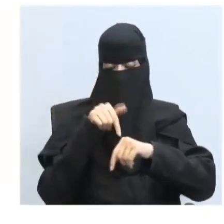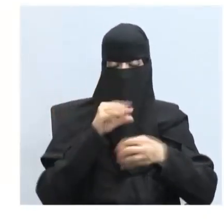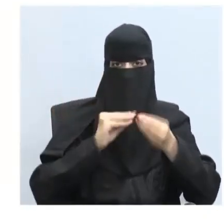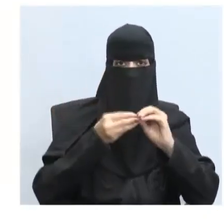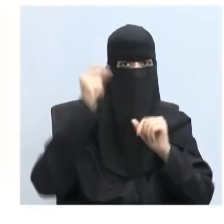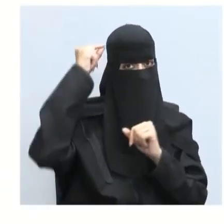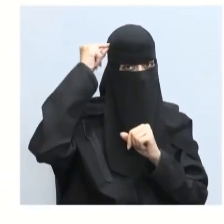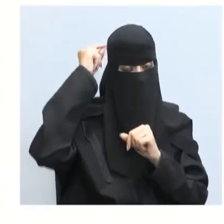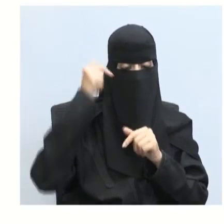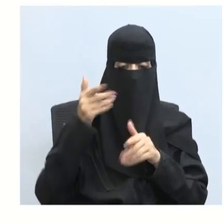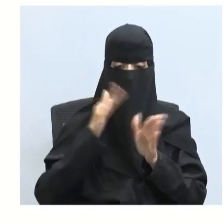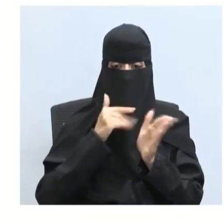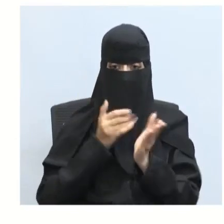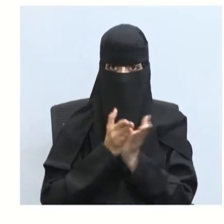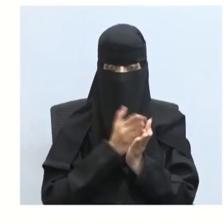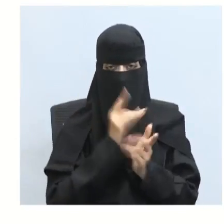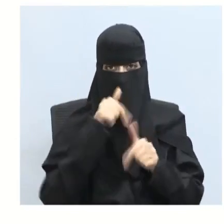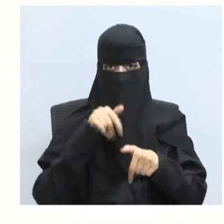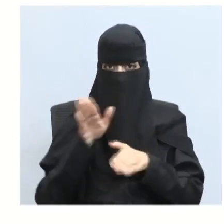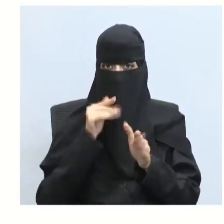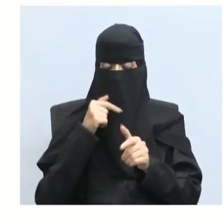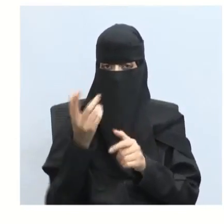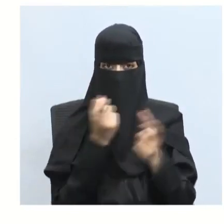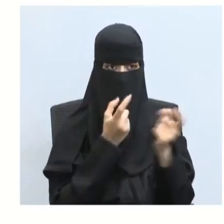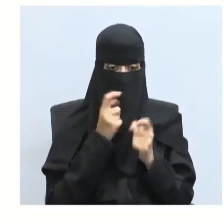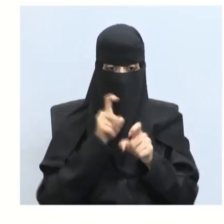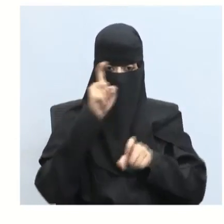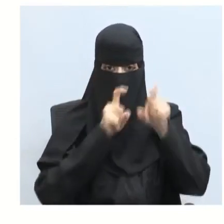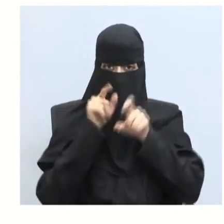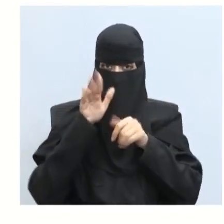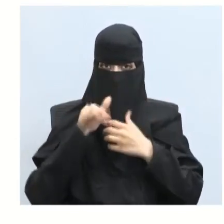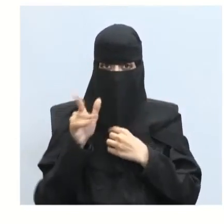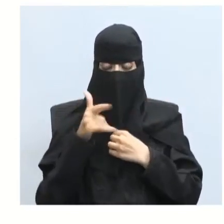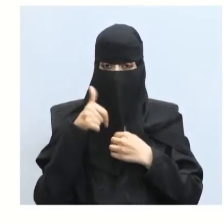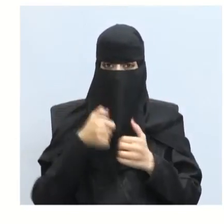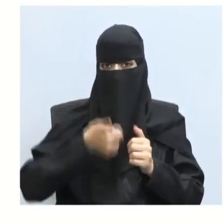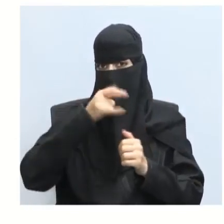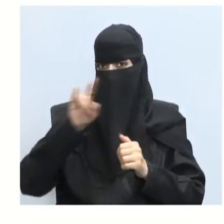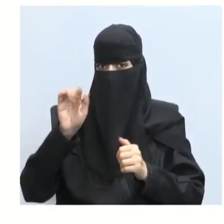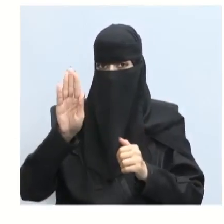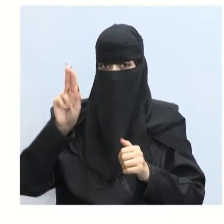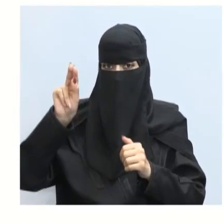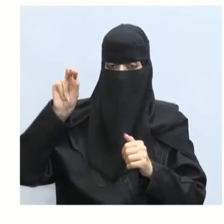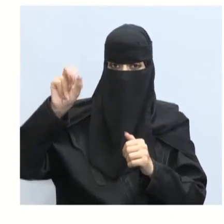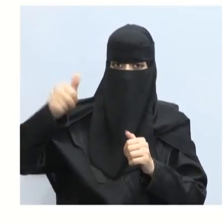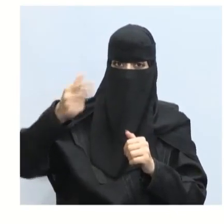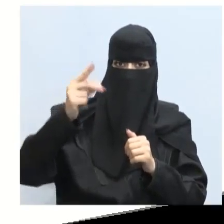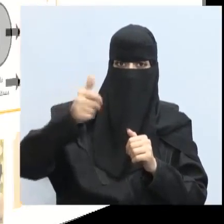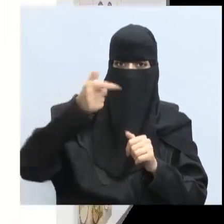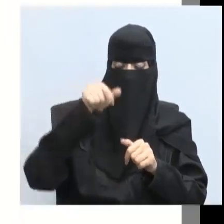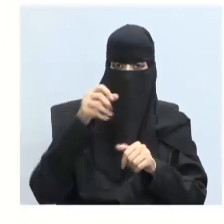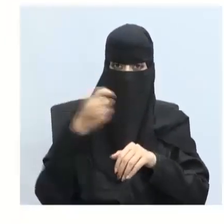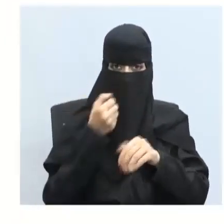الأسود أيضا تطرقنا إلى طرق الاستقطاب ذكرنا بأنه لدينا الاستقطاب بالترشيح